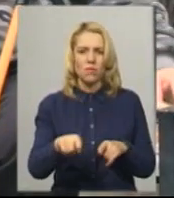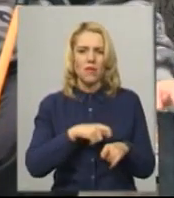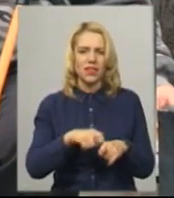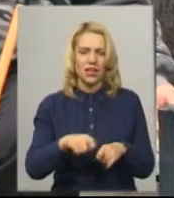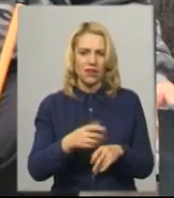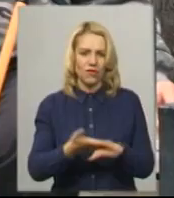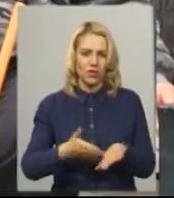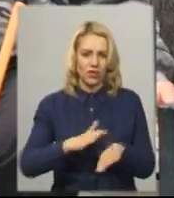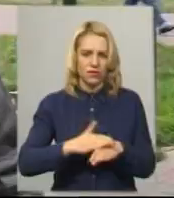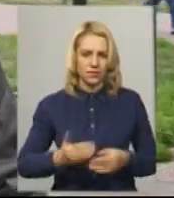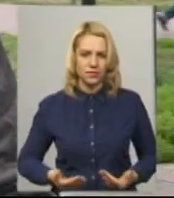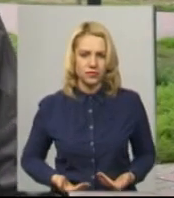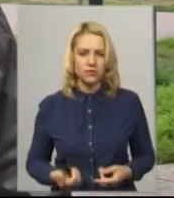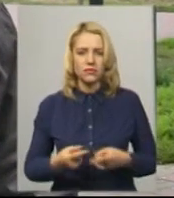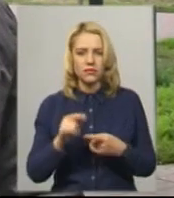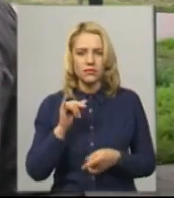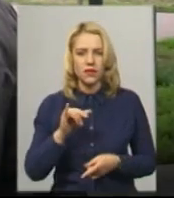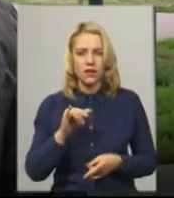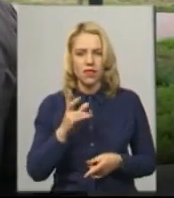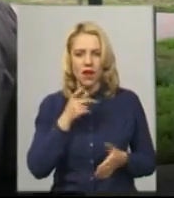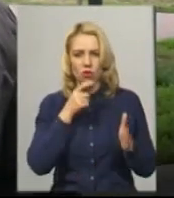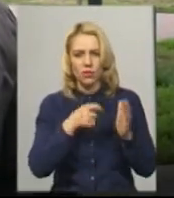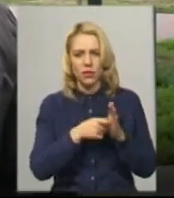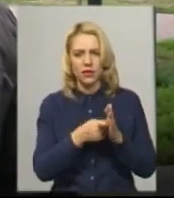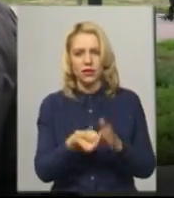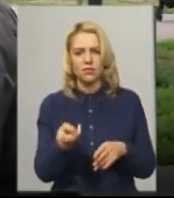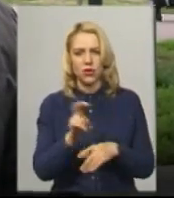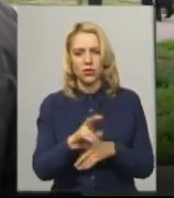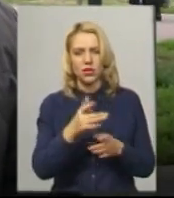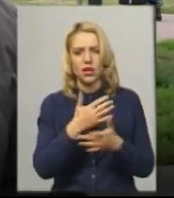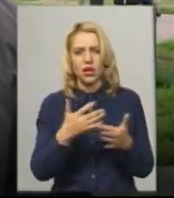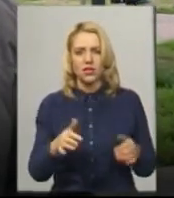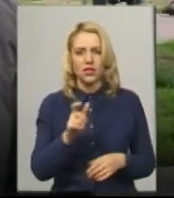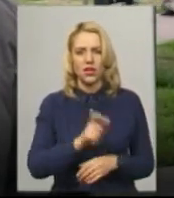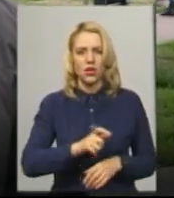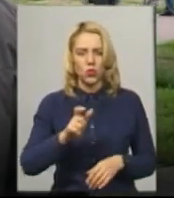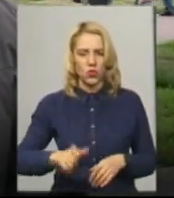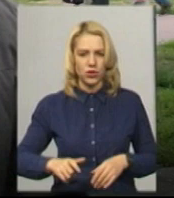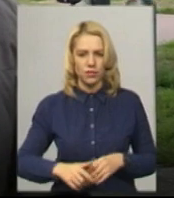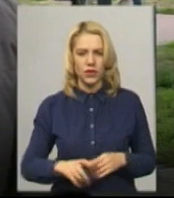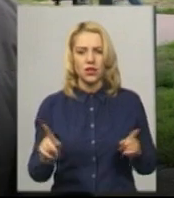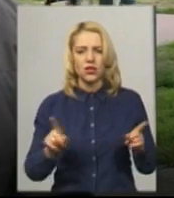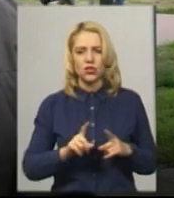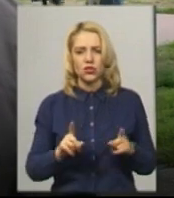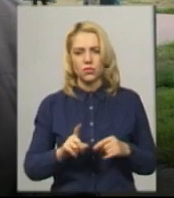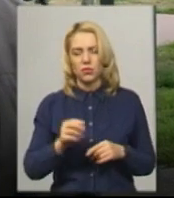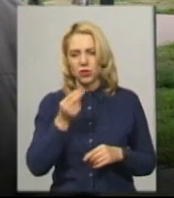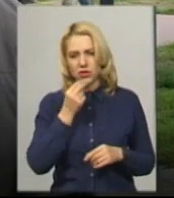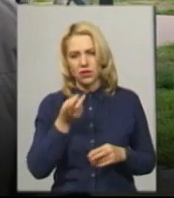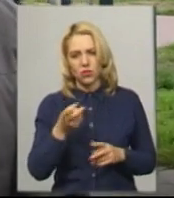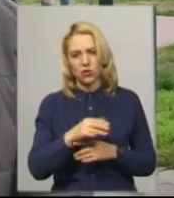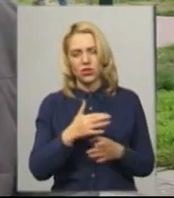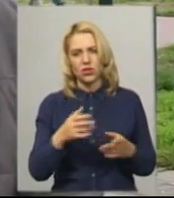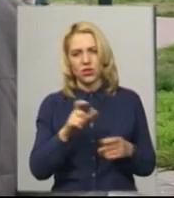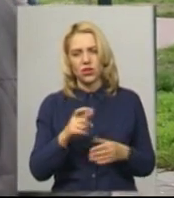скрута, розповідає Андрій Андрійчук. На кормлення приходять різні люди. Щоб поїсти, приходять різні люди. Є